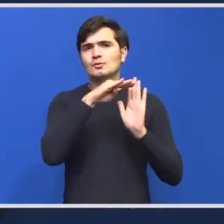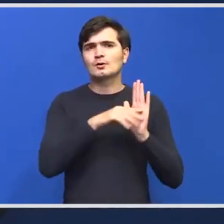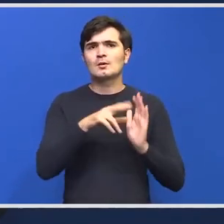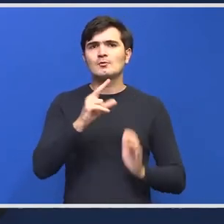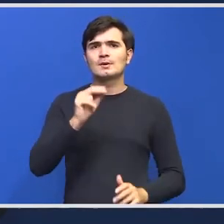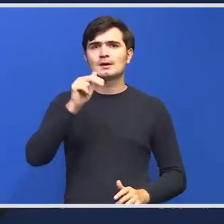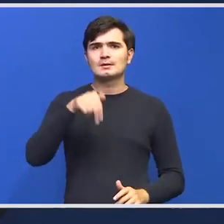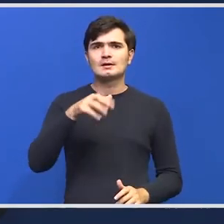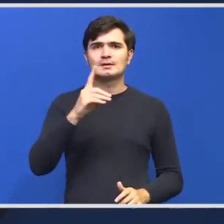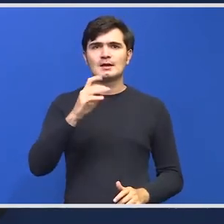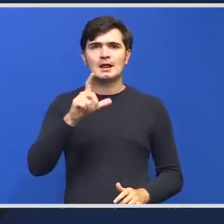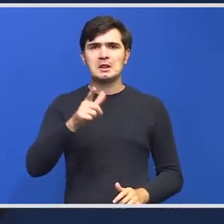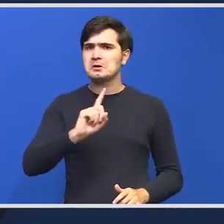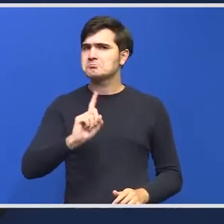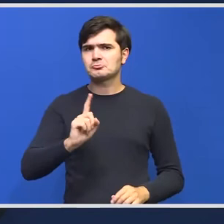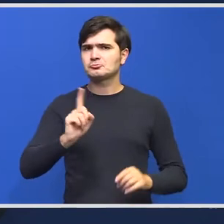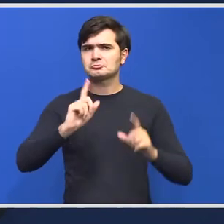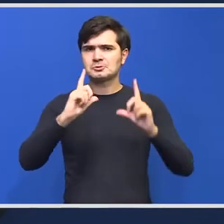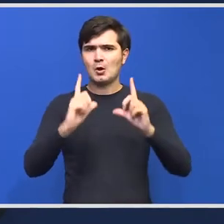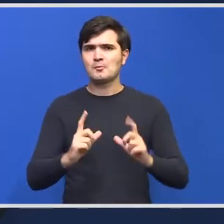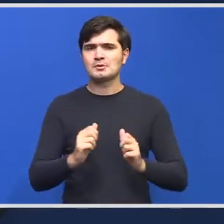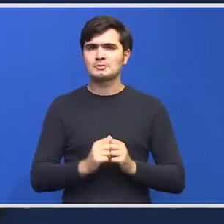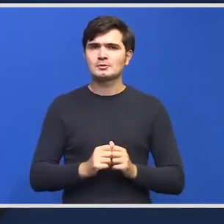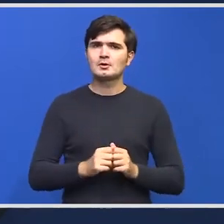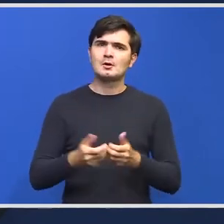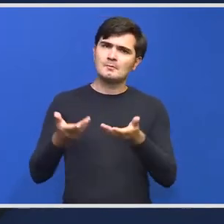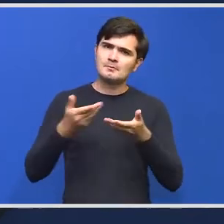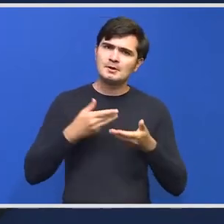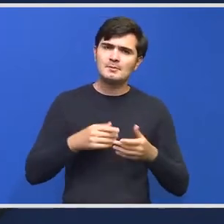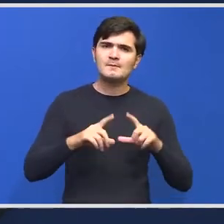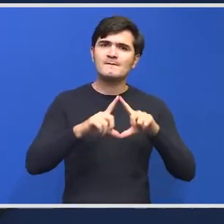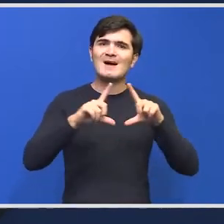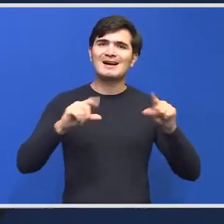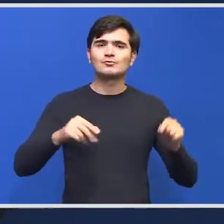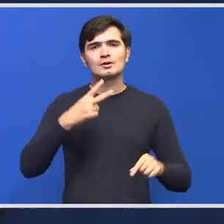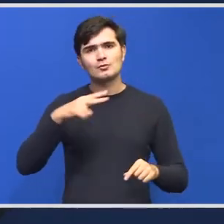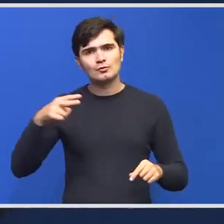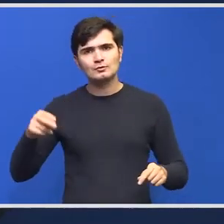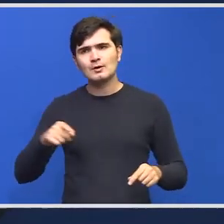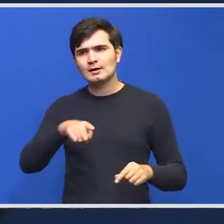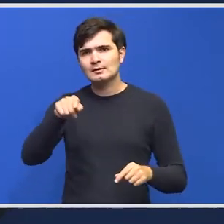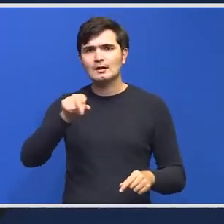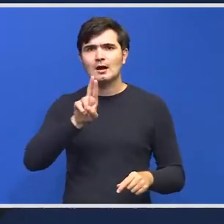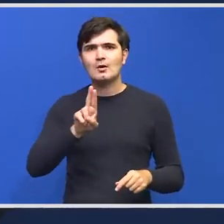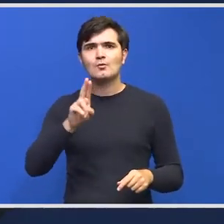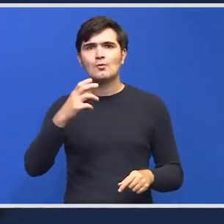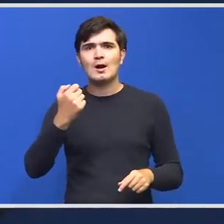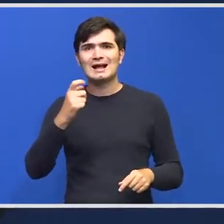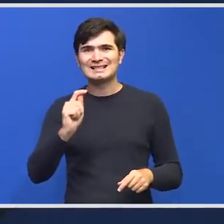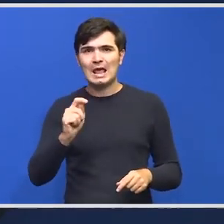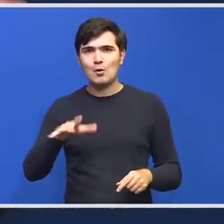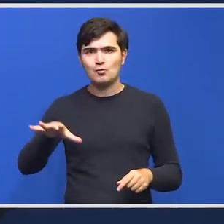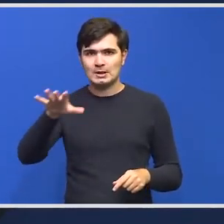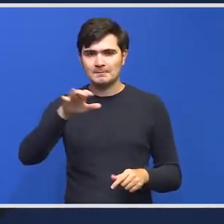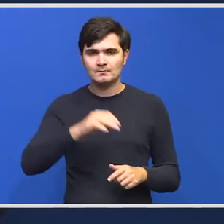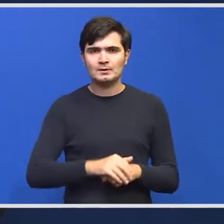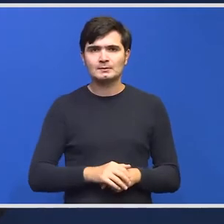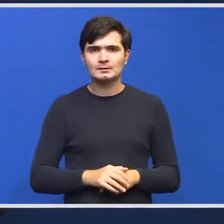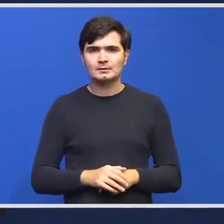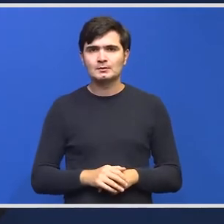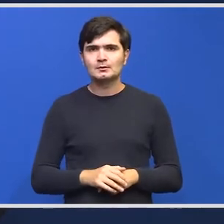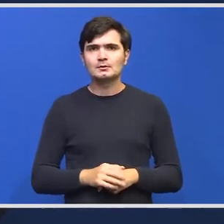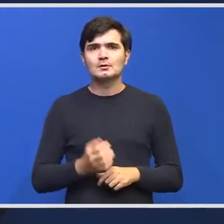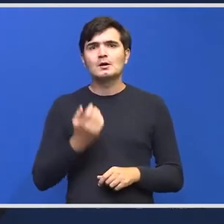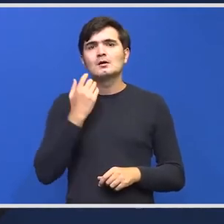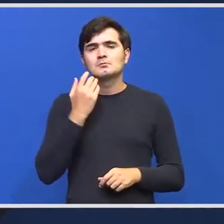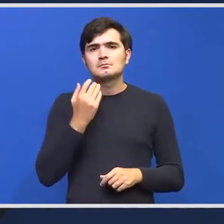PNDL nu s-a oprit. Primim facturi în continuare de la unități administrativ-teritoriale și din moment ce la